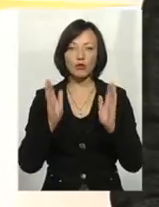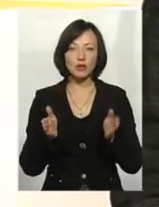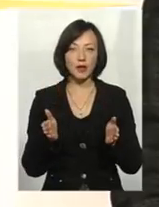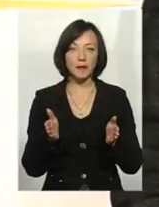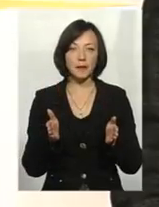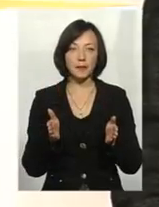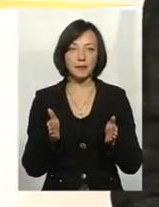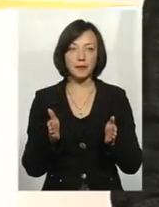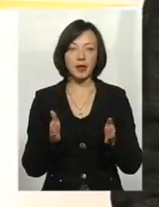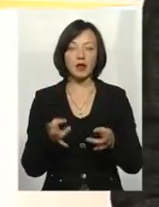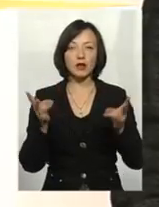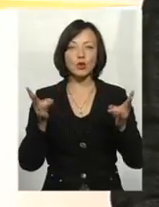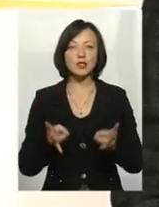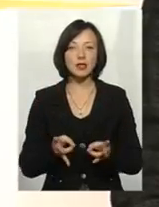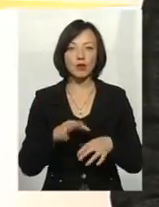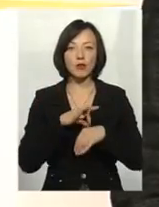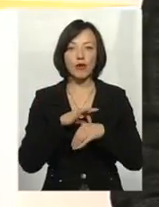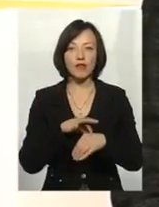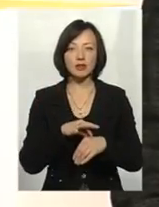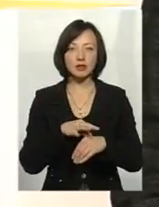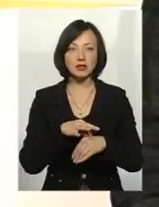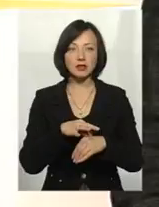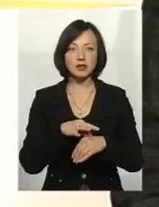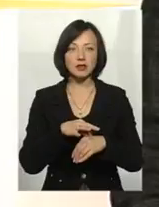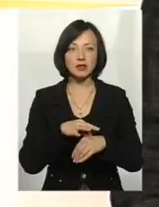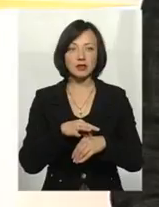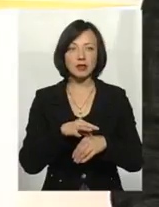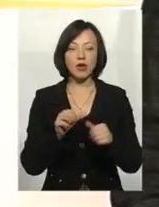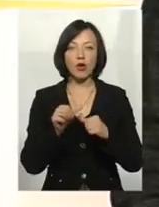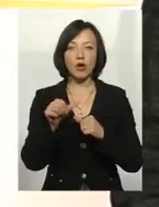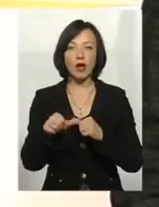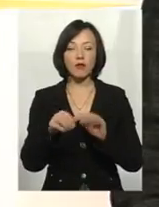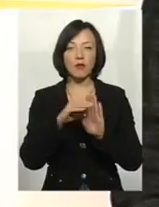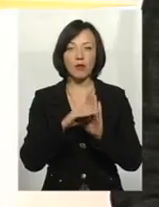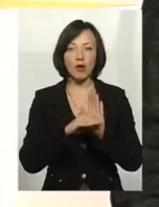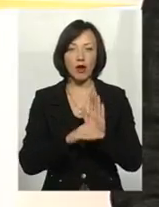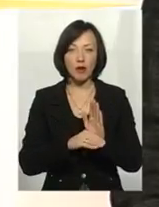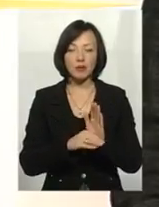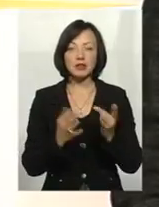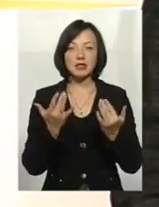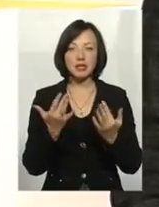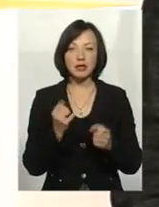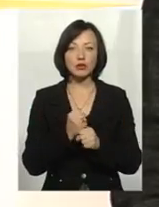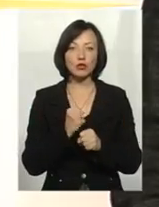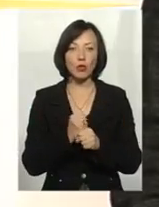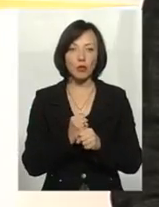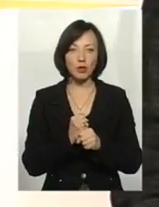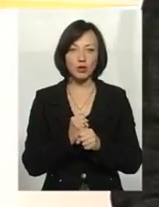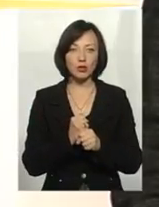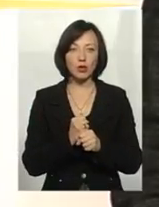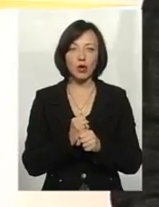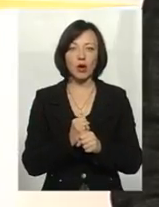доцільно провести окрему передачу. По тому, скільки зроблено і